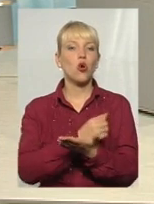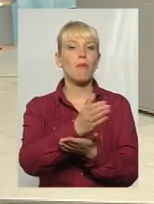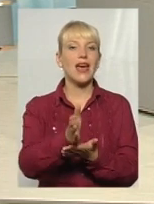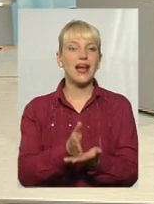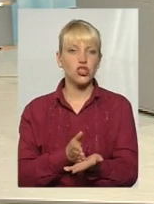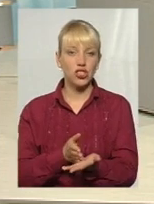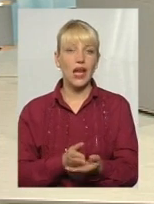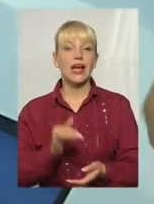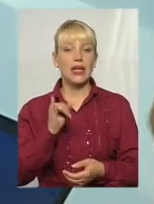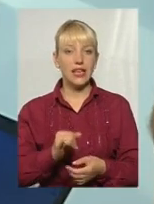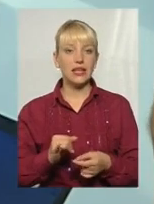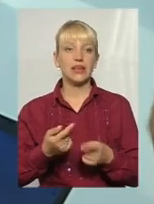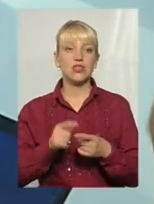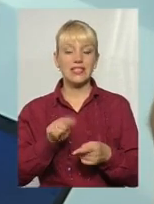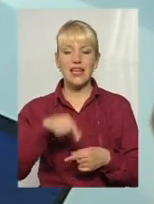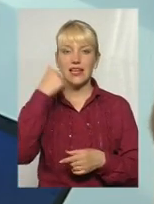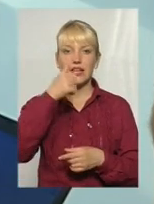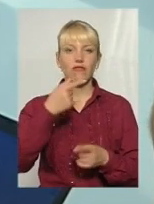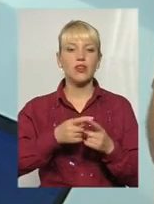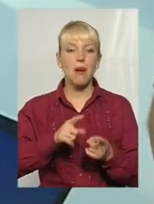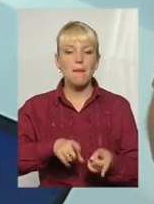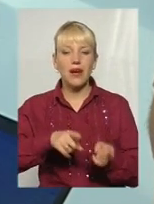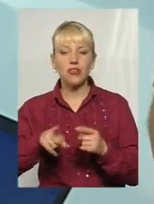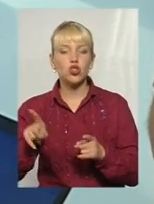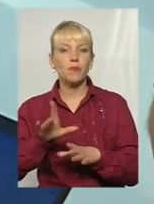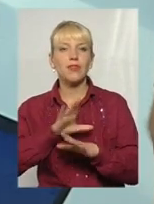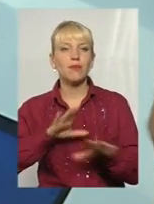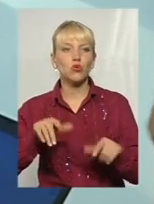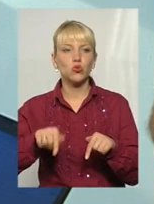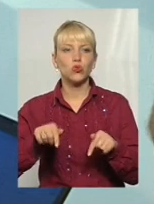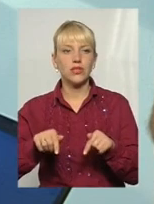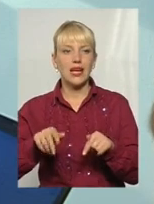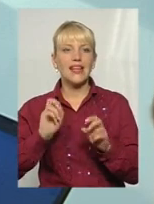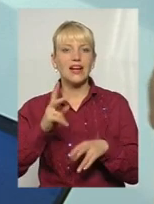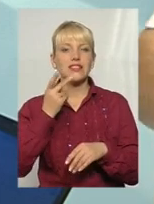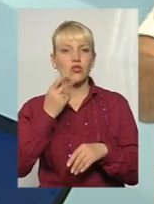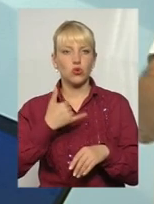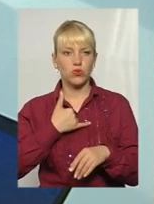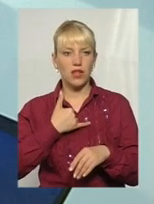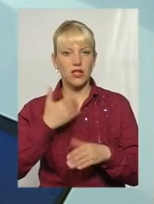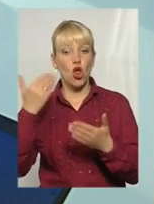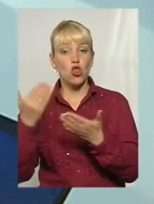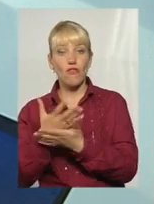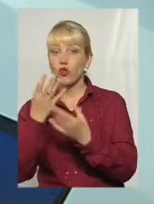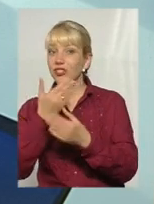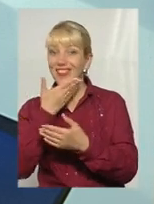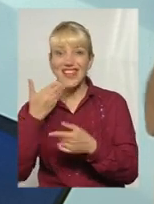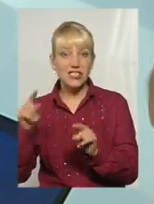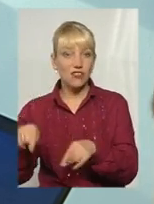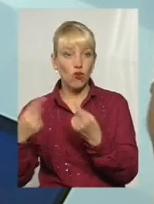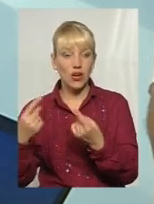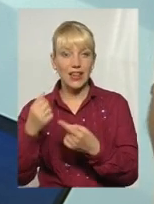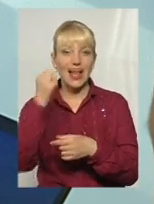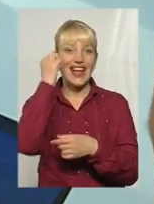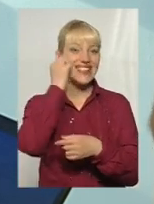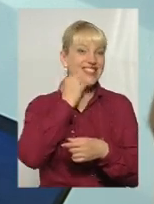рік, оцей перехідний, щоб не було якогось тут, коли в нас завжди, знаєте, нового ми ще не створили, і